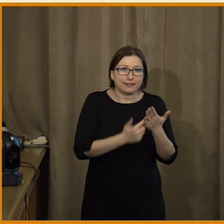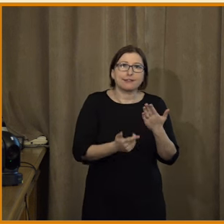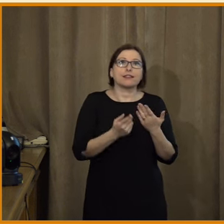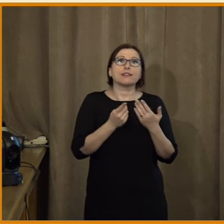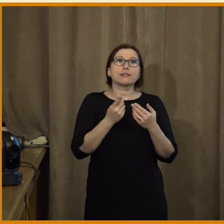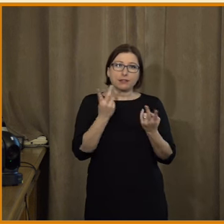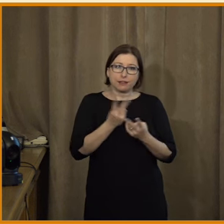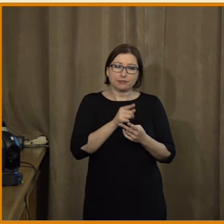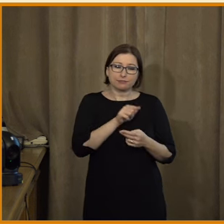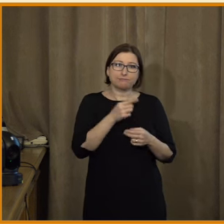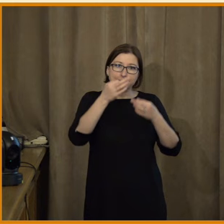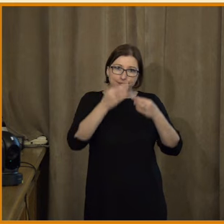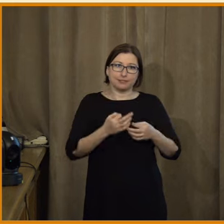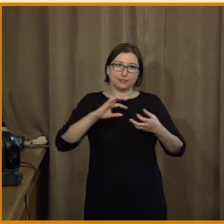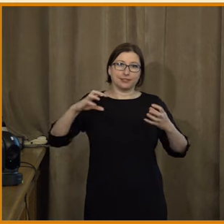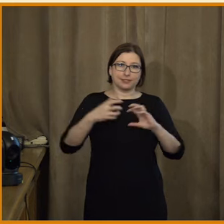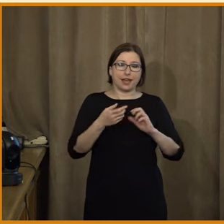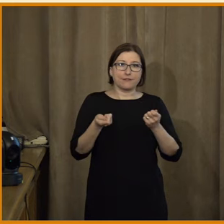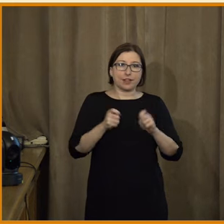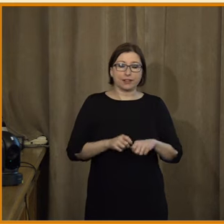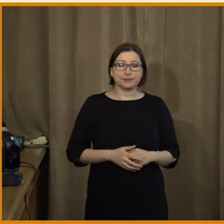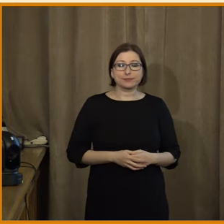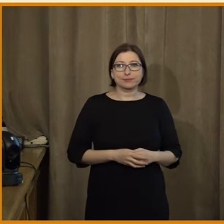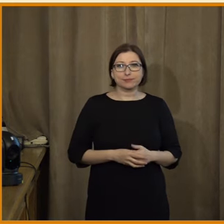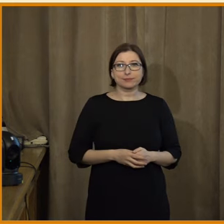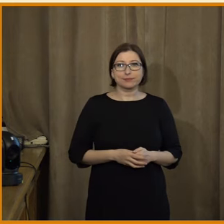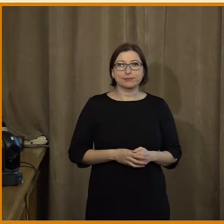situace. Tak a předposlední slajd.